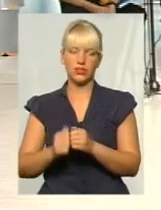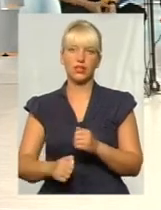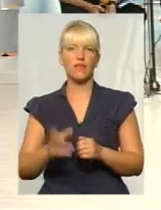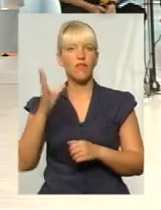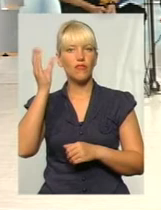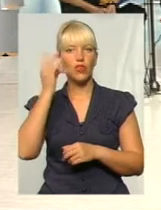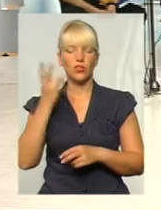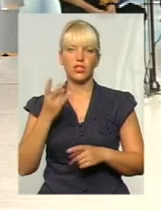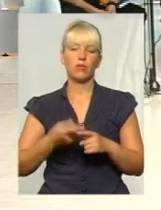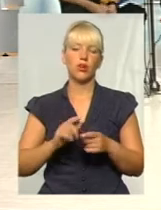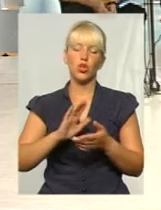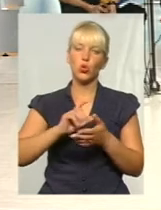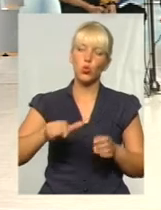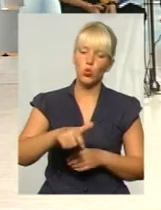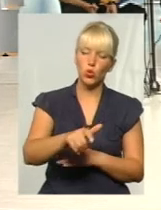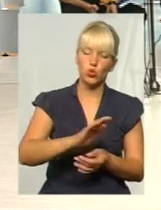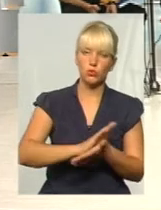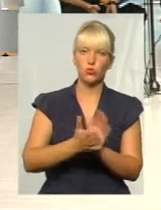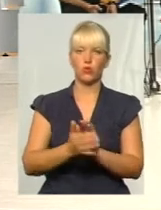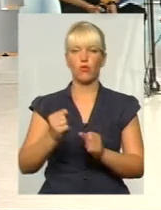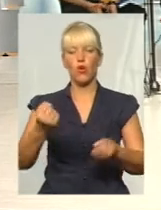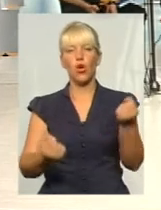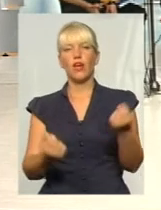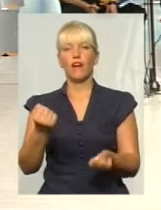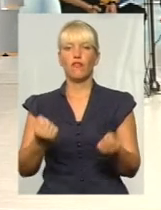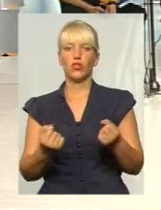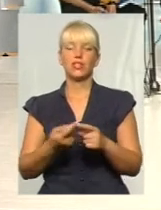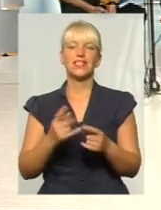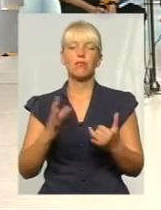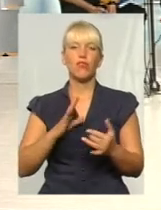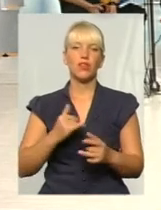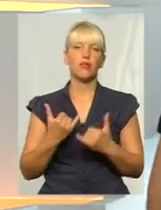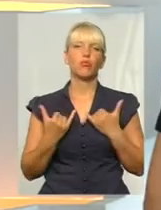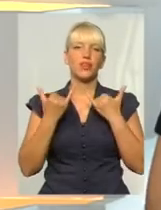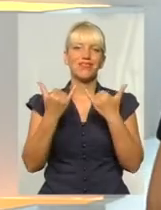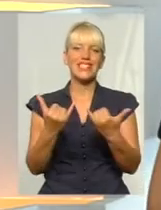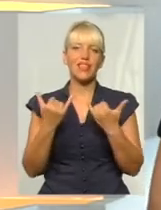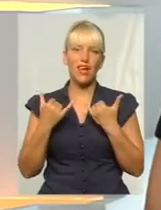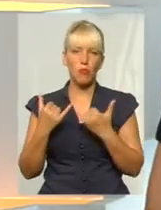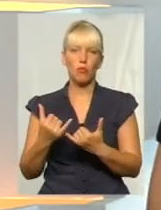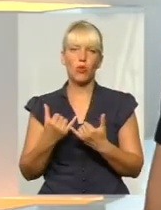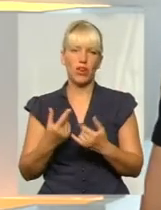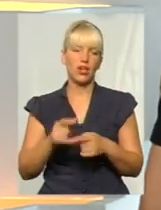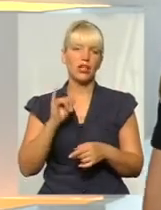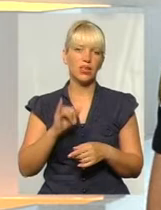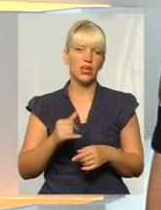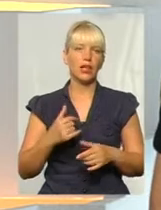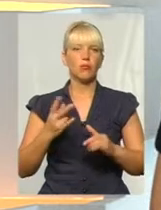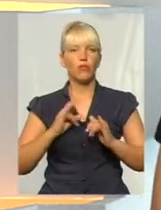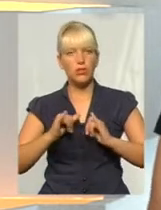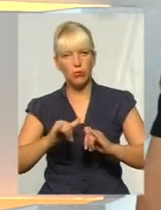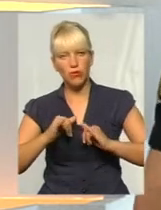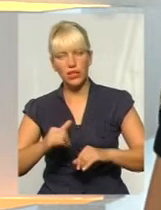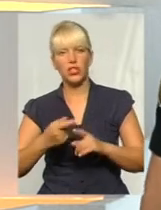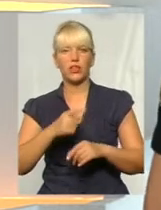всіх. І дорожні обстановки, і водіїв так само. Це взаємоповага. Ми тільки розвиваємося і починаємо поважати один другого.